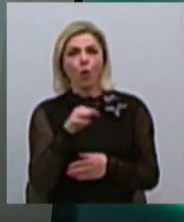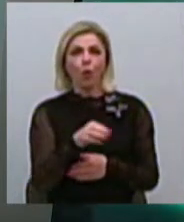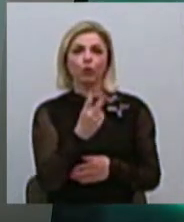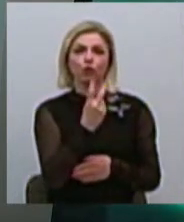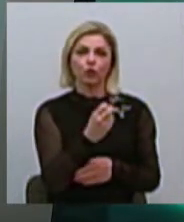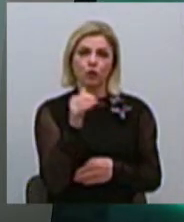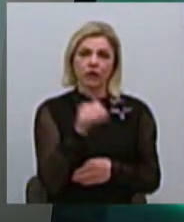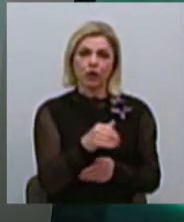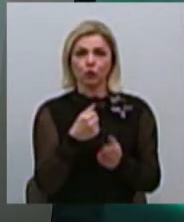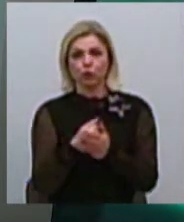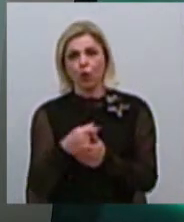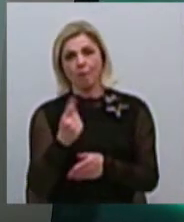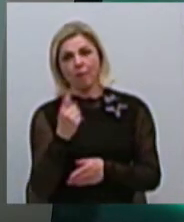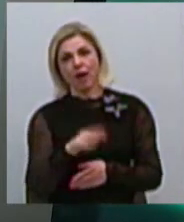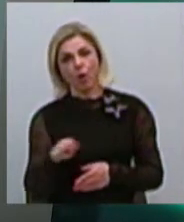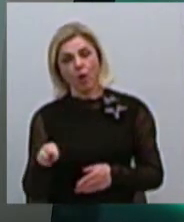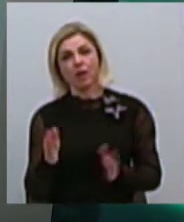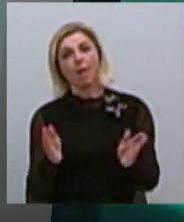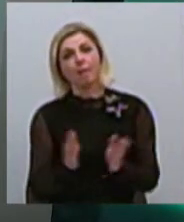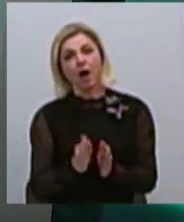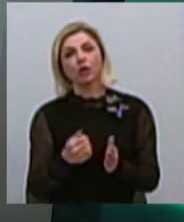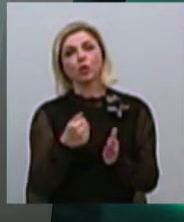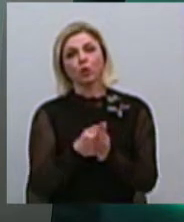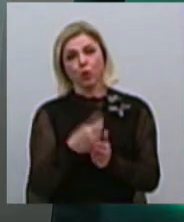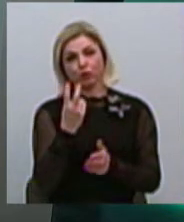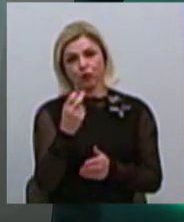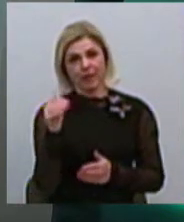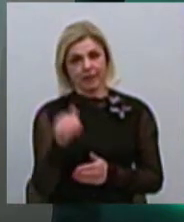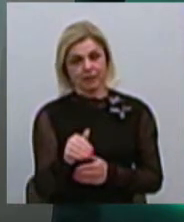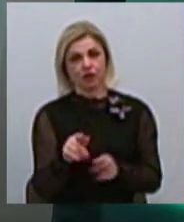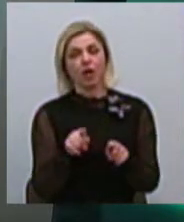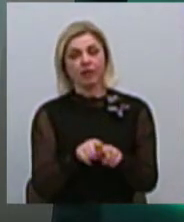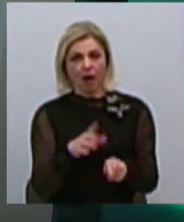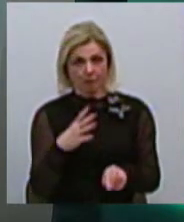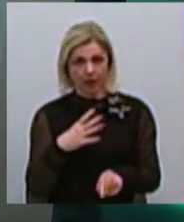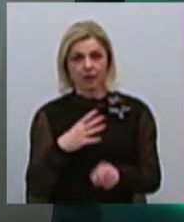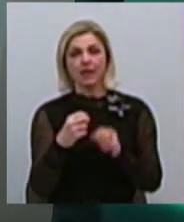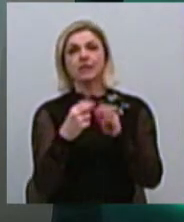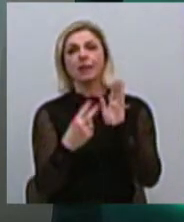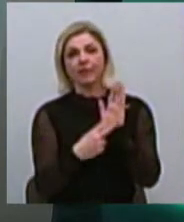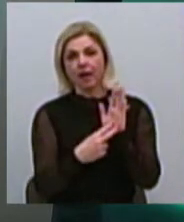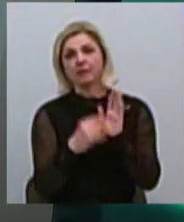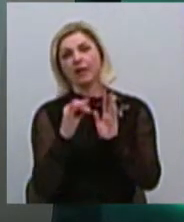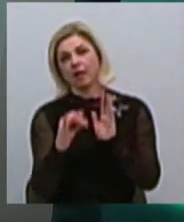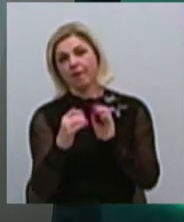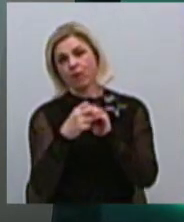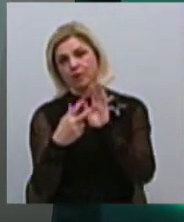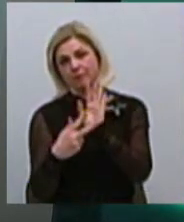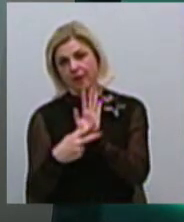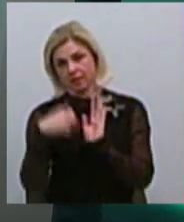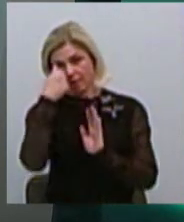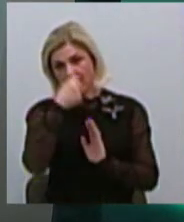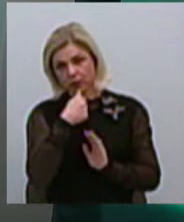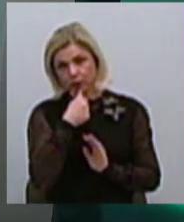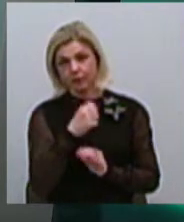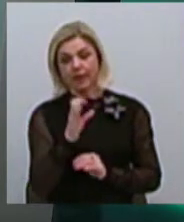тисяч до мільйона, малі проєктів – це проєктів до 200 тисяч. Так у нас було в 2017 і 2018 року. С цього